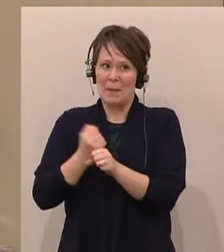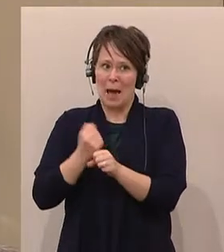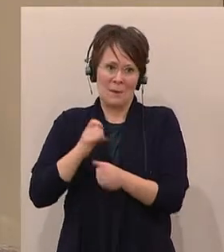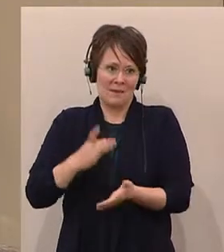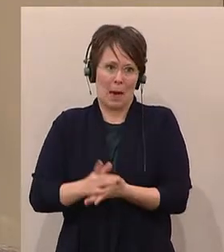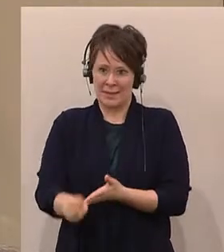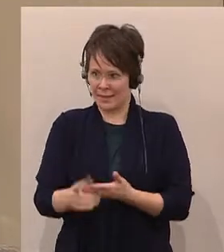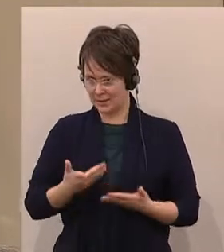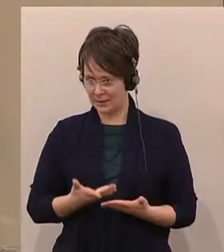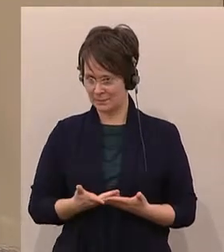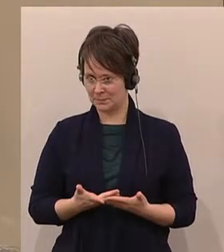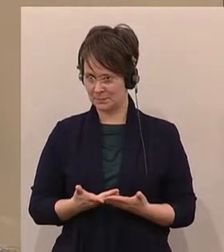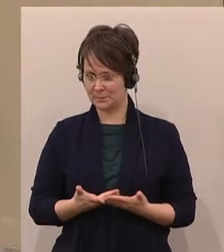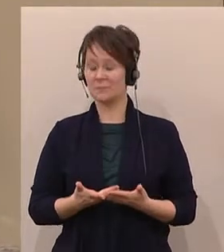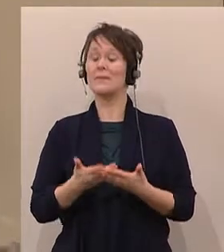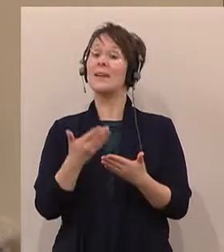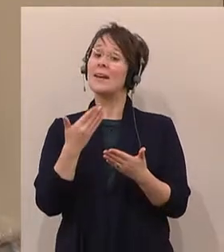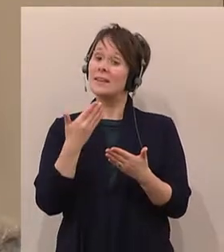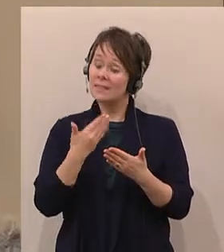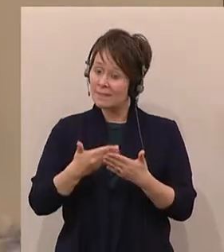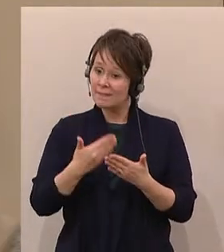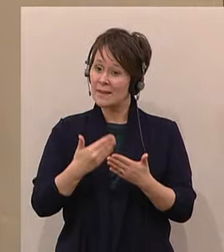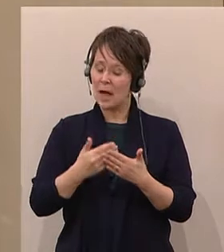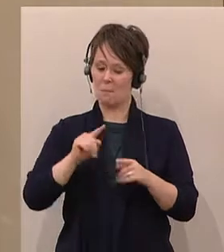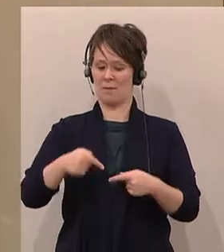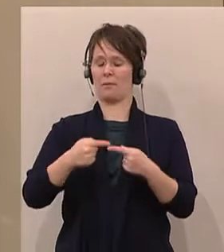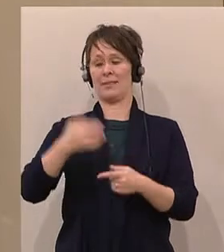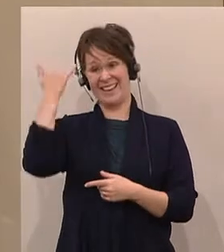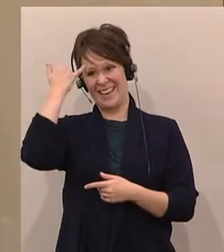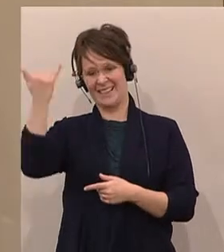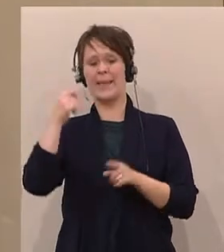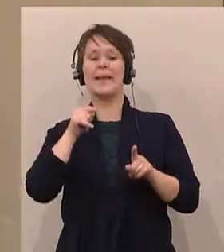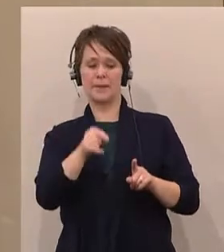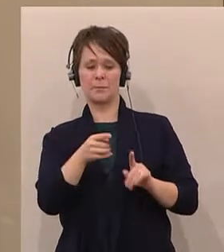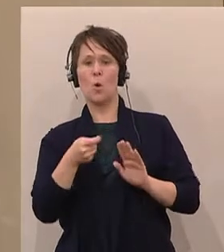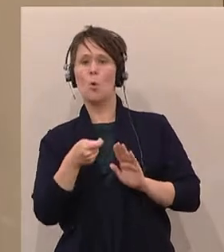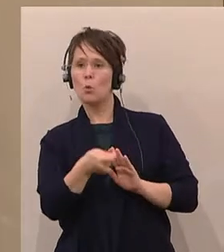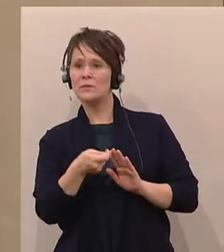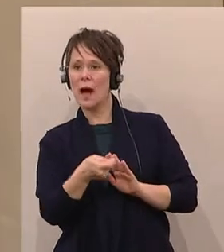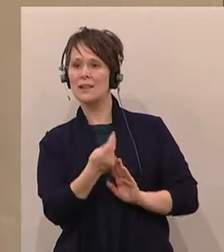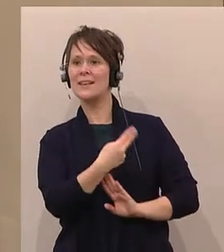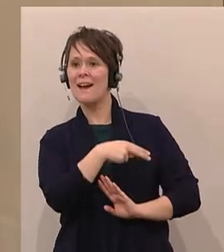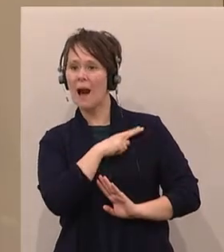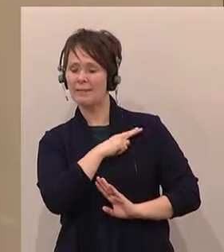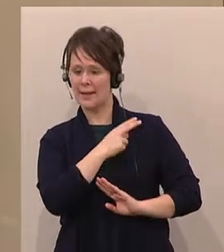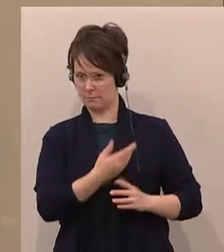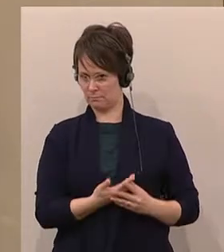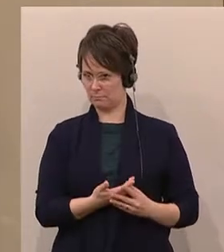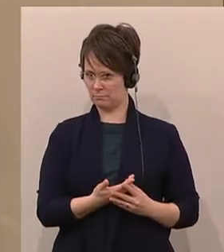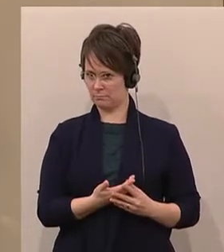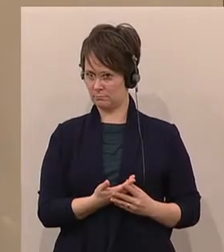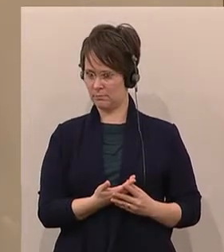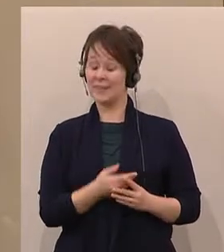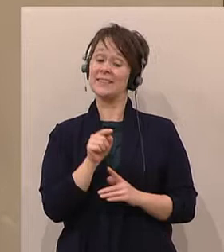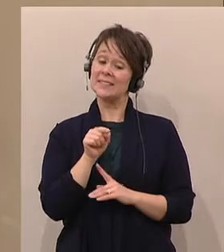haben wir jetzt diese Idee entwickelt, der Unterhaltsgarantie, die einmal erstmals